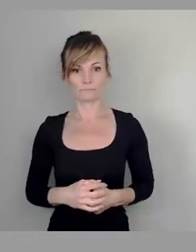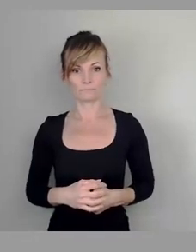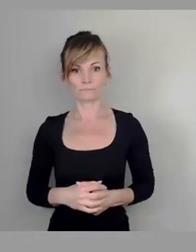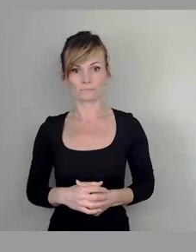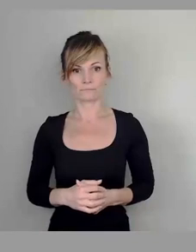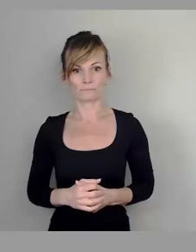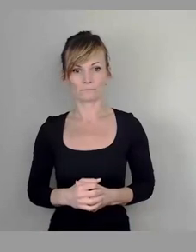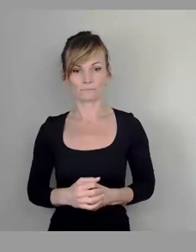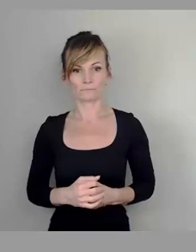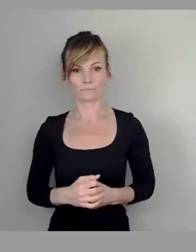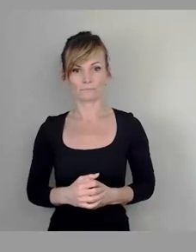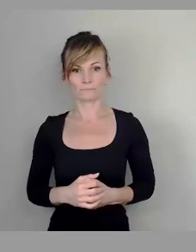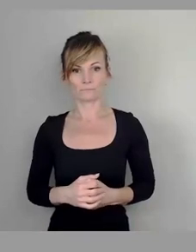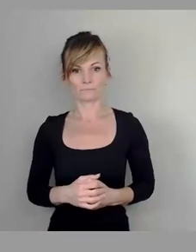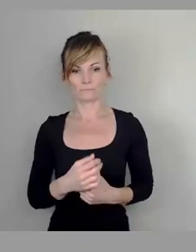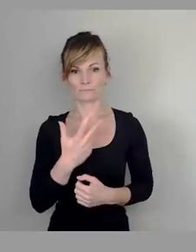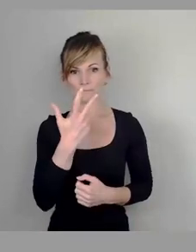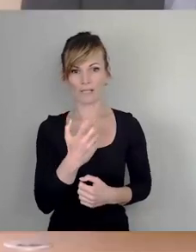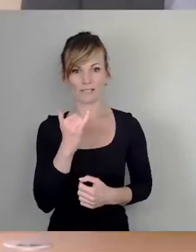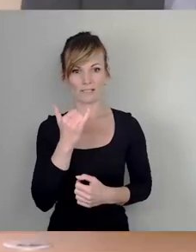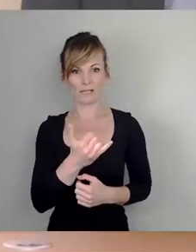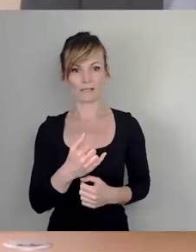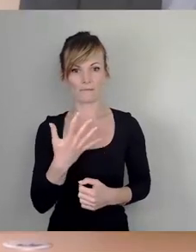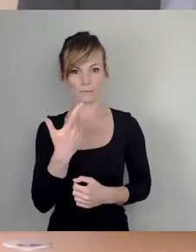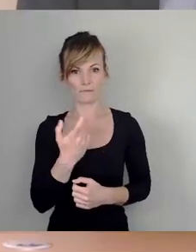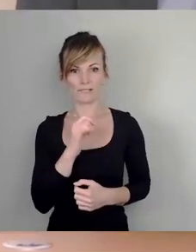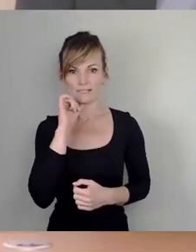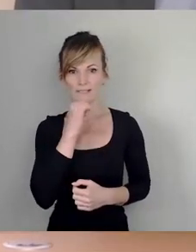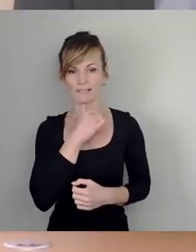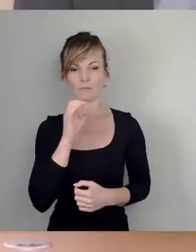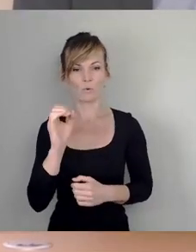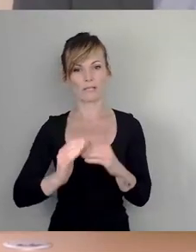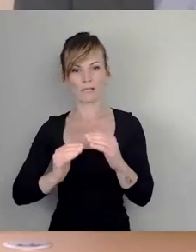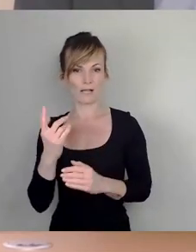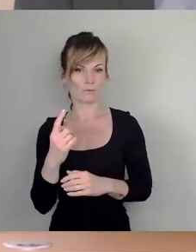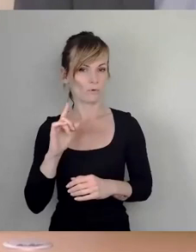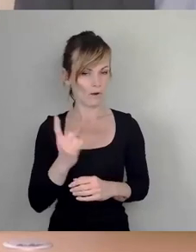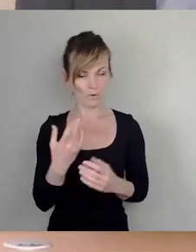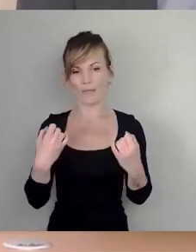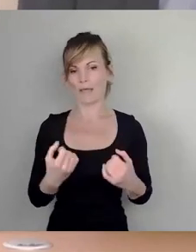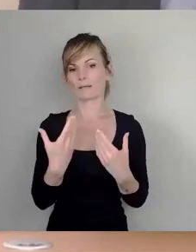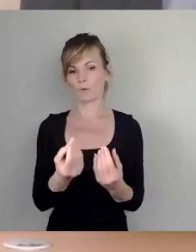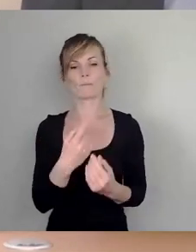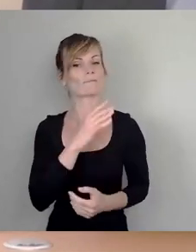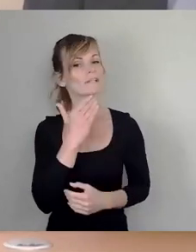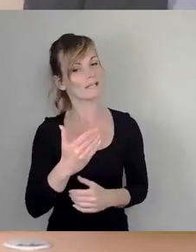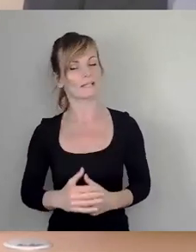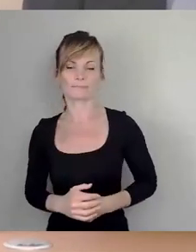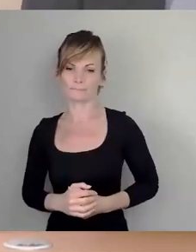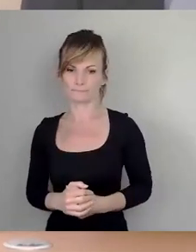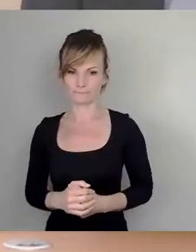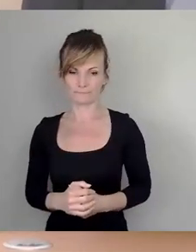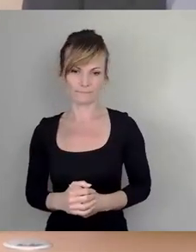Der hat mit 30 Ja, 25 Nein, 0 Enthaltungen dann ebenfalls eine Mehrheit bekommen. Vielen Dank und wir